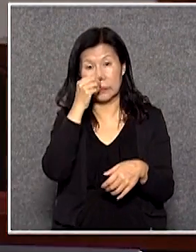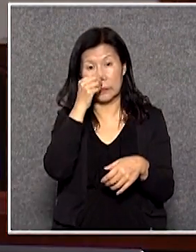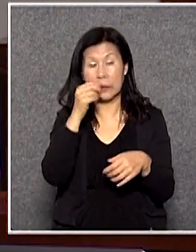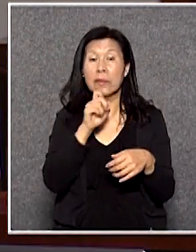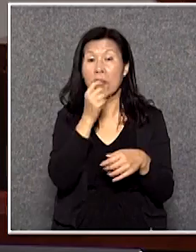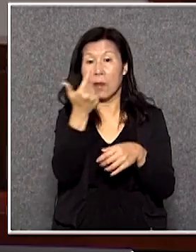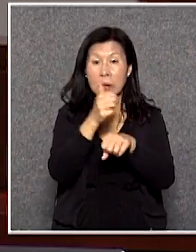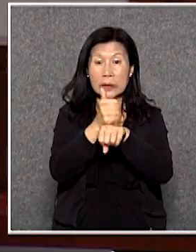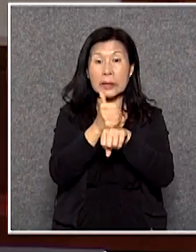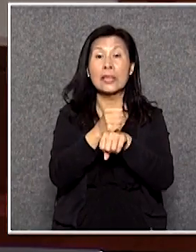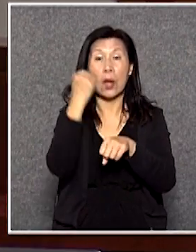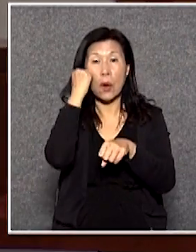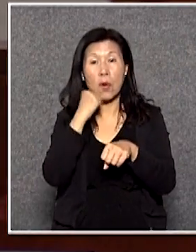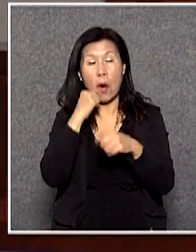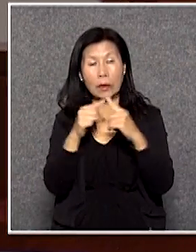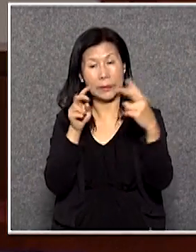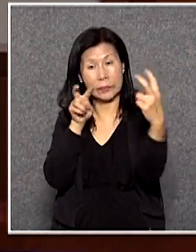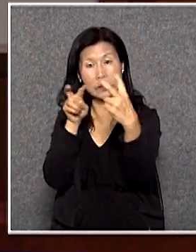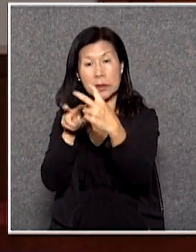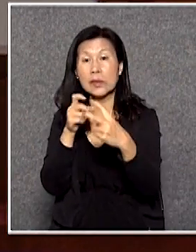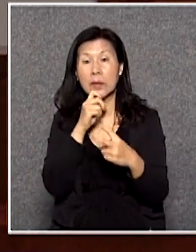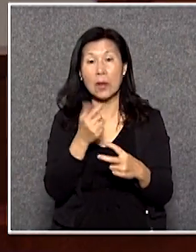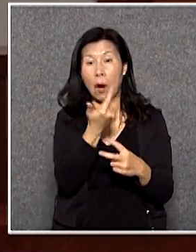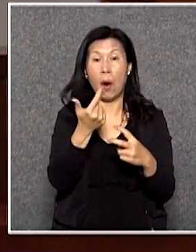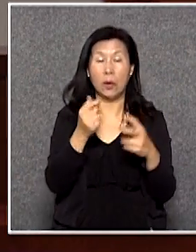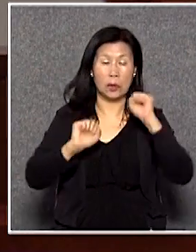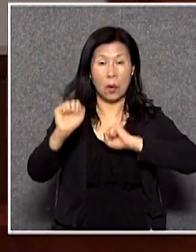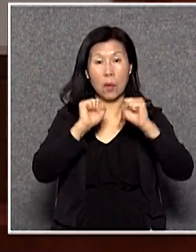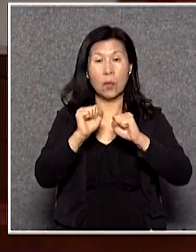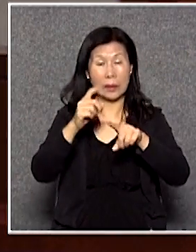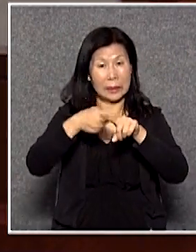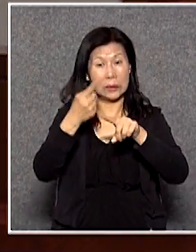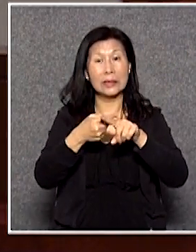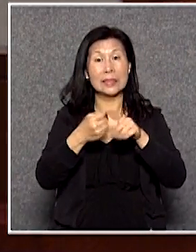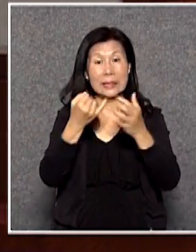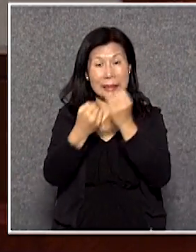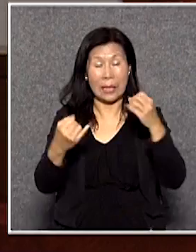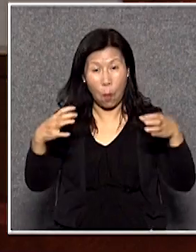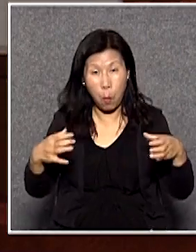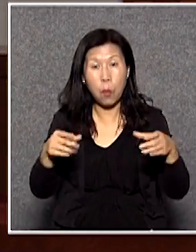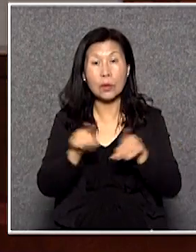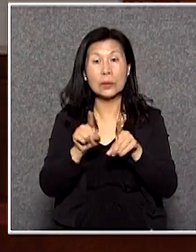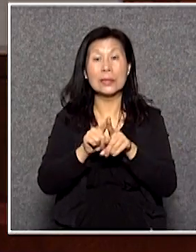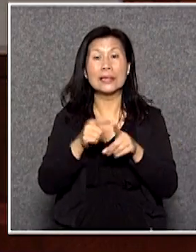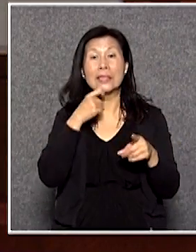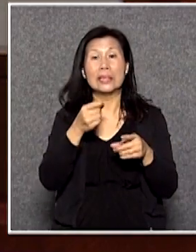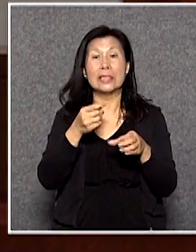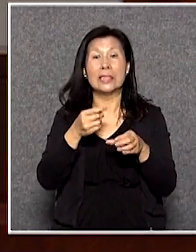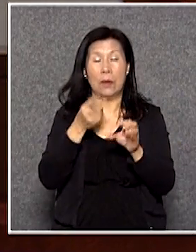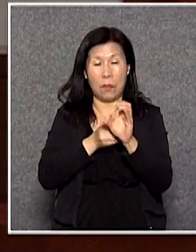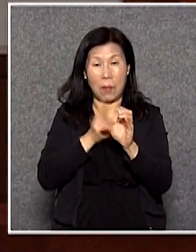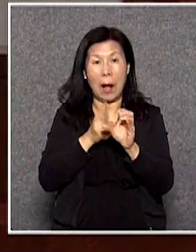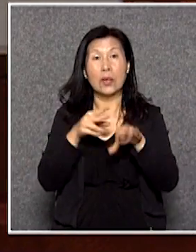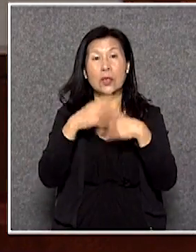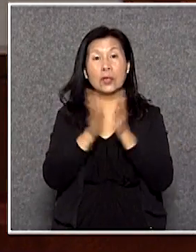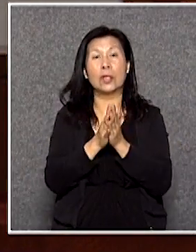跟長者接觸譬如我們搞了很多活動每個月我都搞長者生日會我一樣都蛇齋餅種米如果我有錢